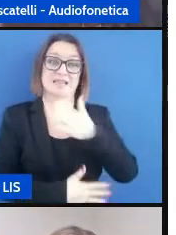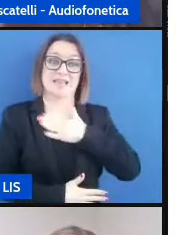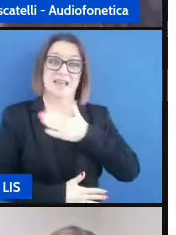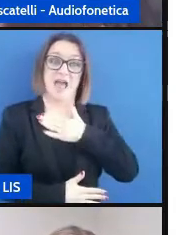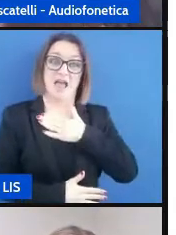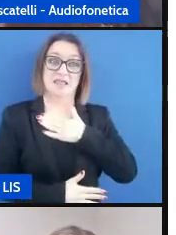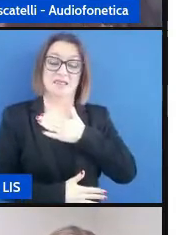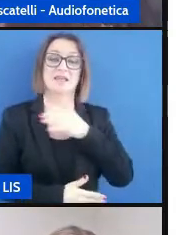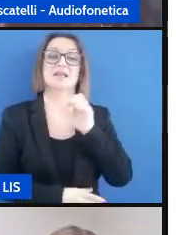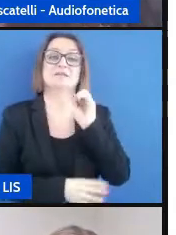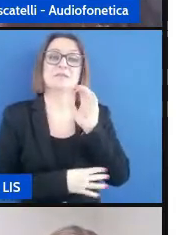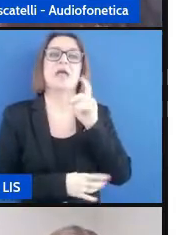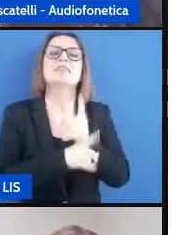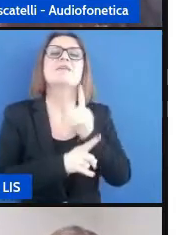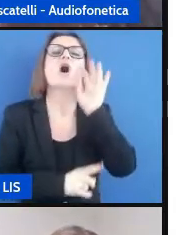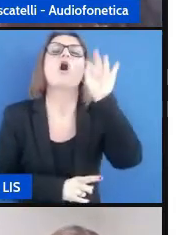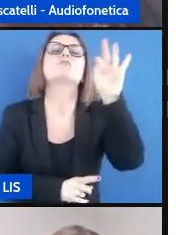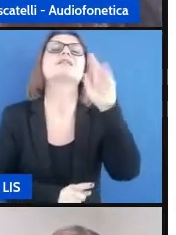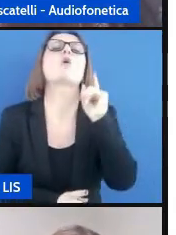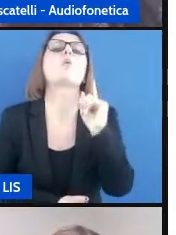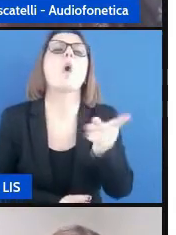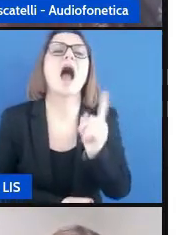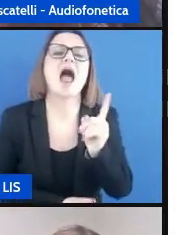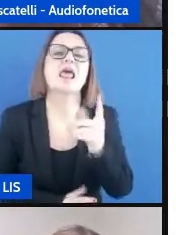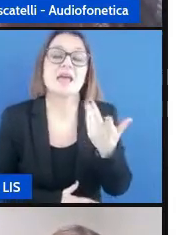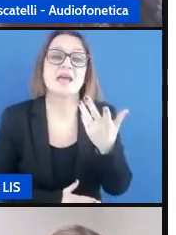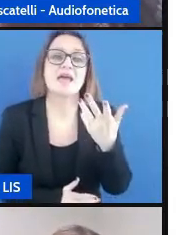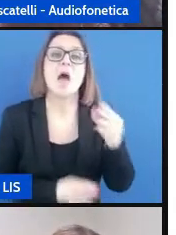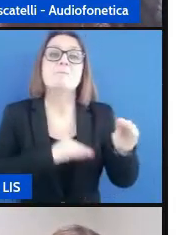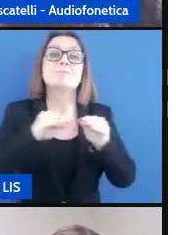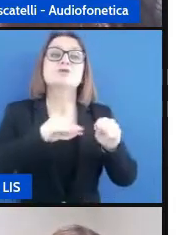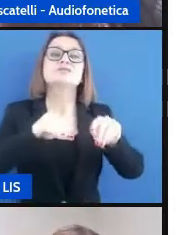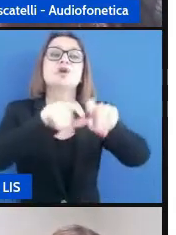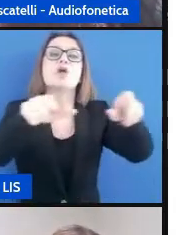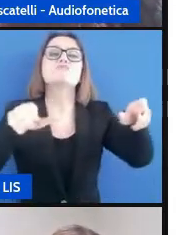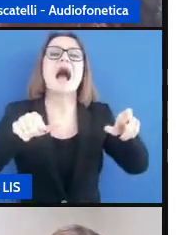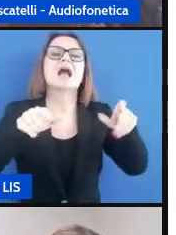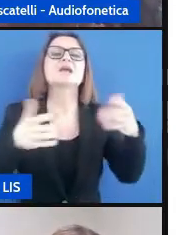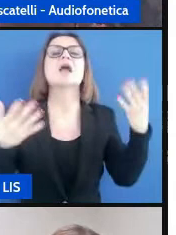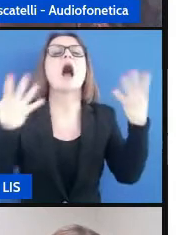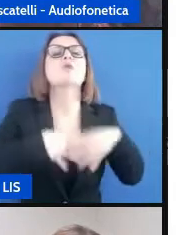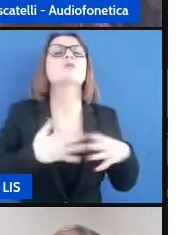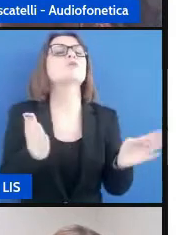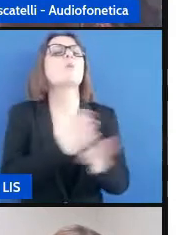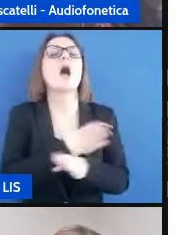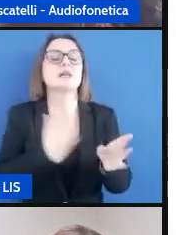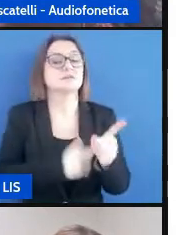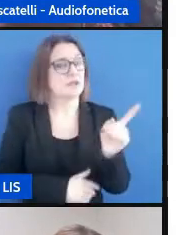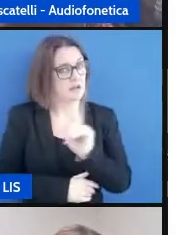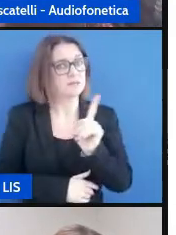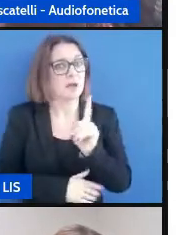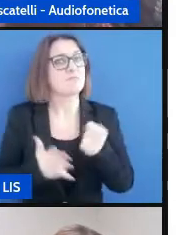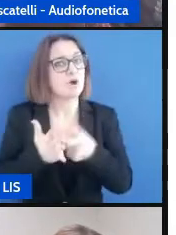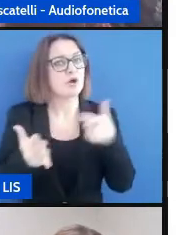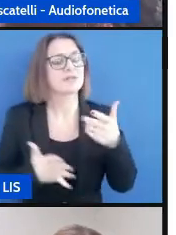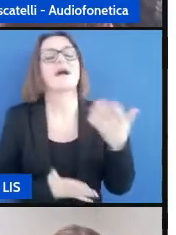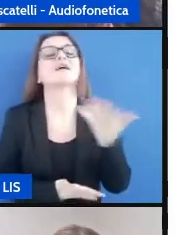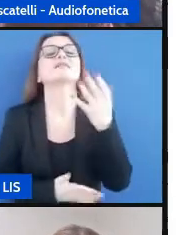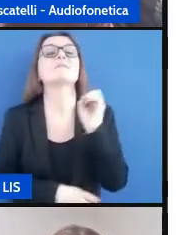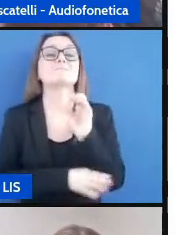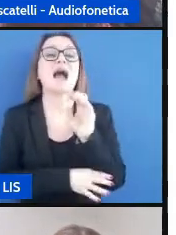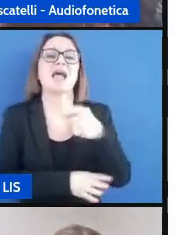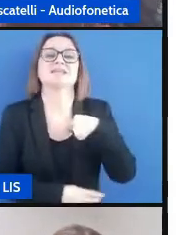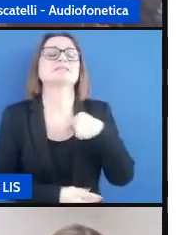deve raggiungere la posizione dei banchi non deve essere adatta per scontata quindi se la maestra sta